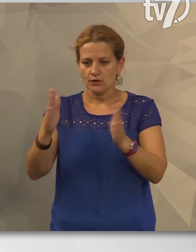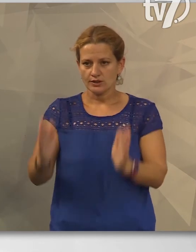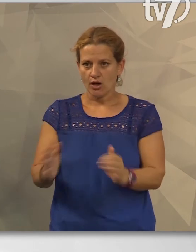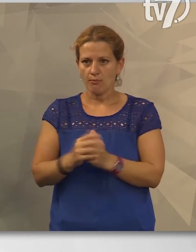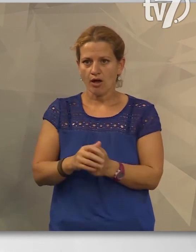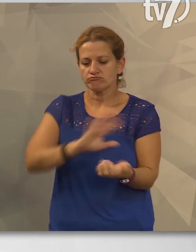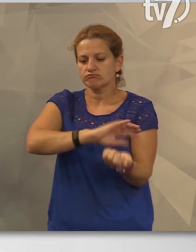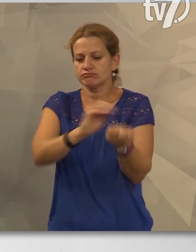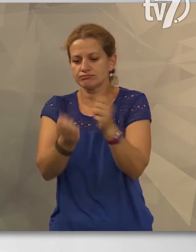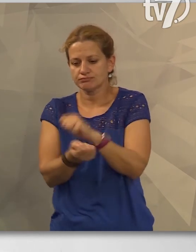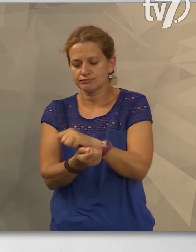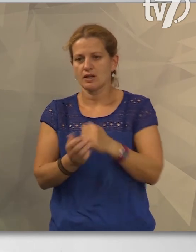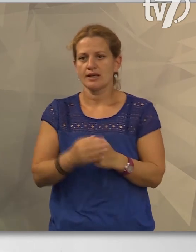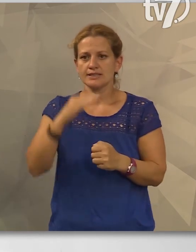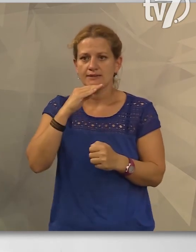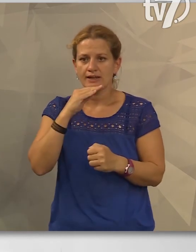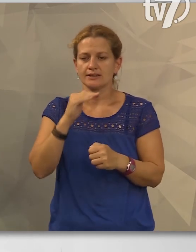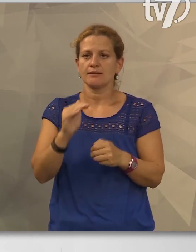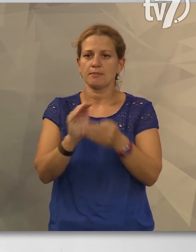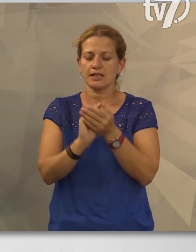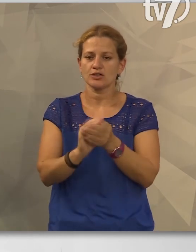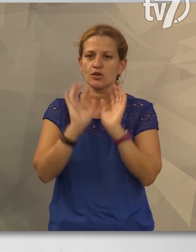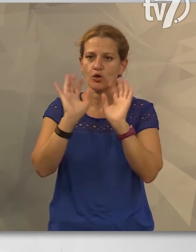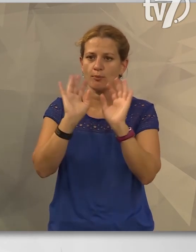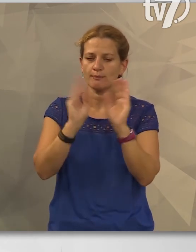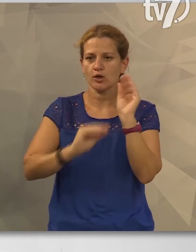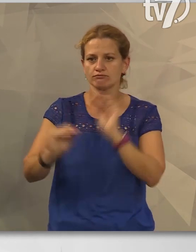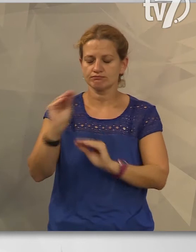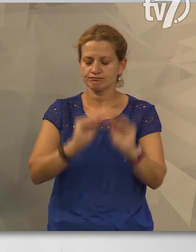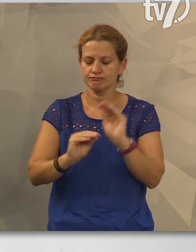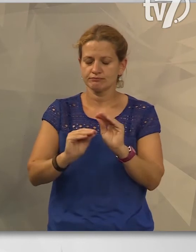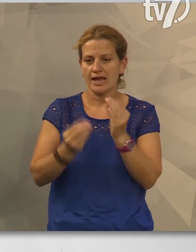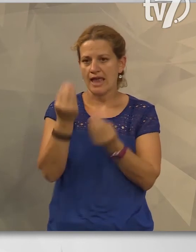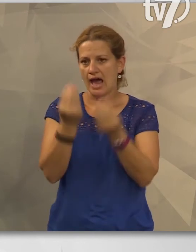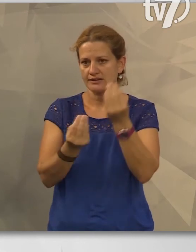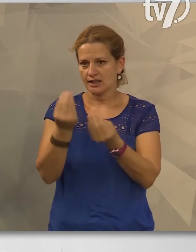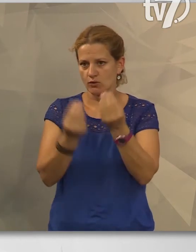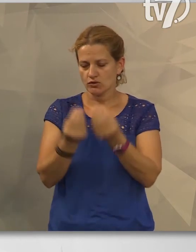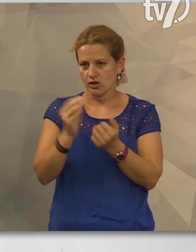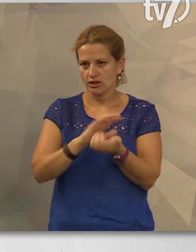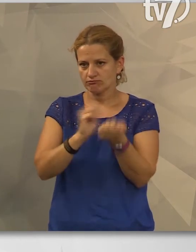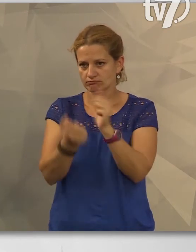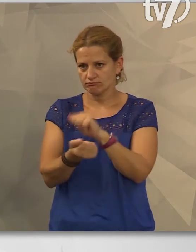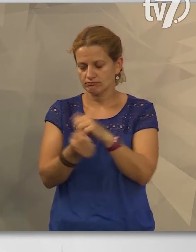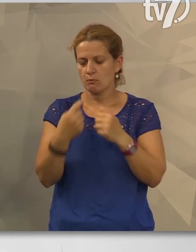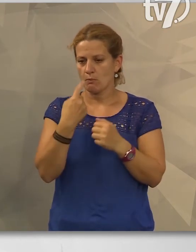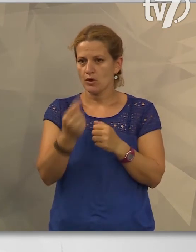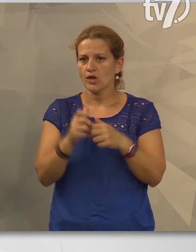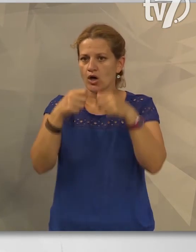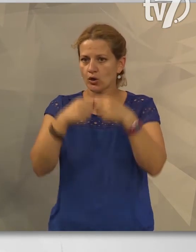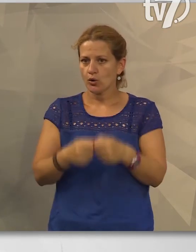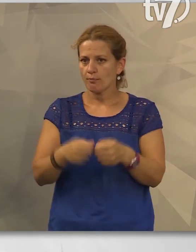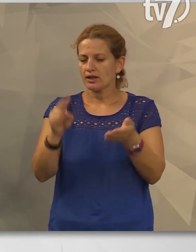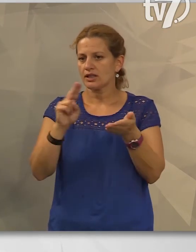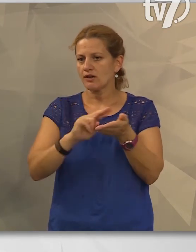időszakban módosult a Svitelszky-békéscsabai röplabdasportegyesület játékosállományának összetétele, jelentette be a